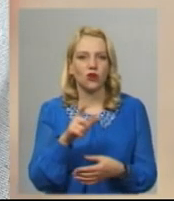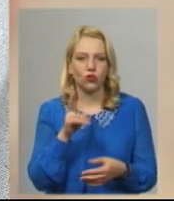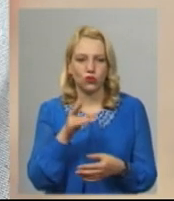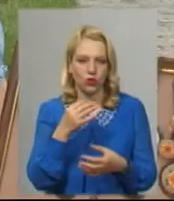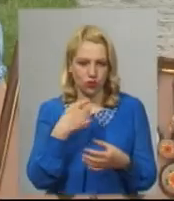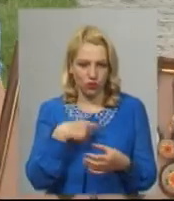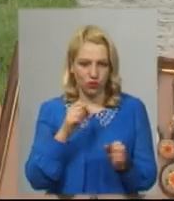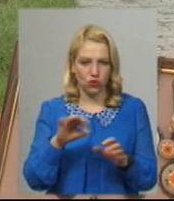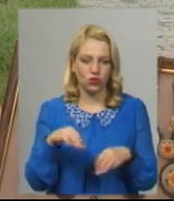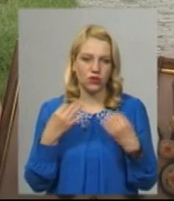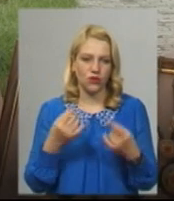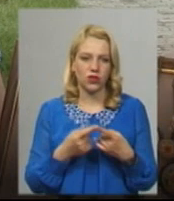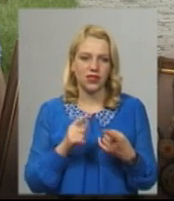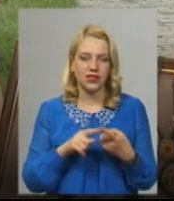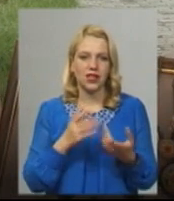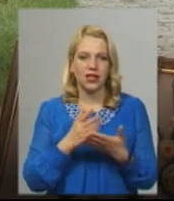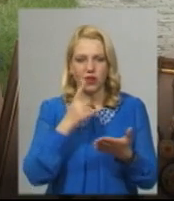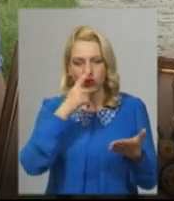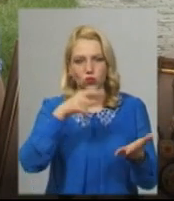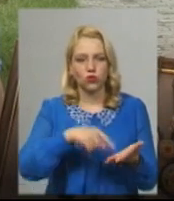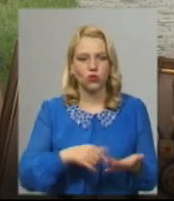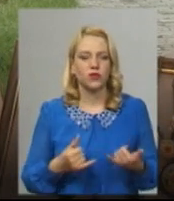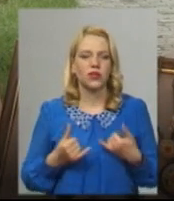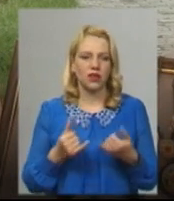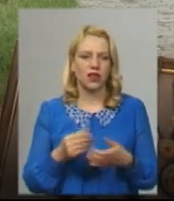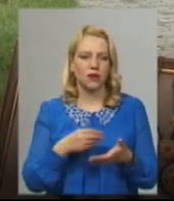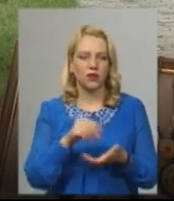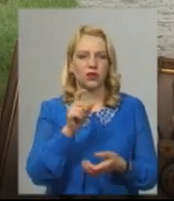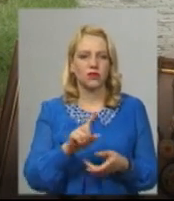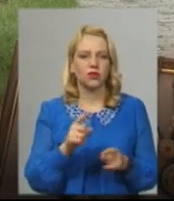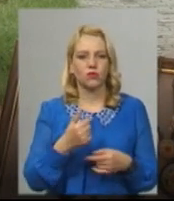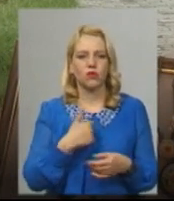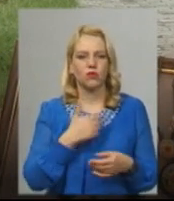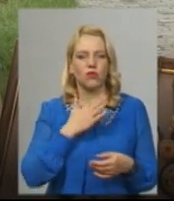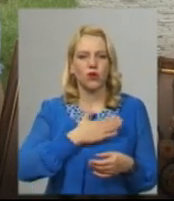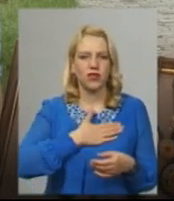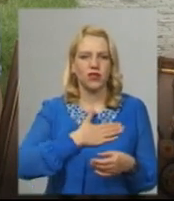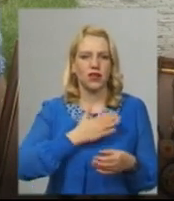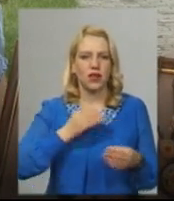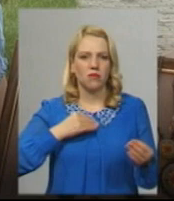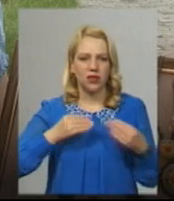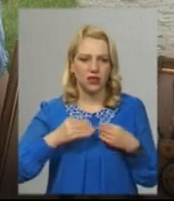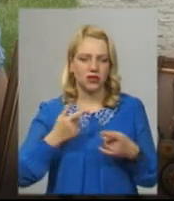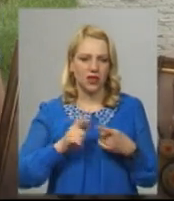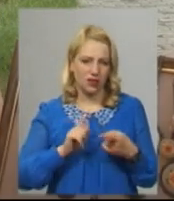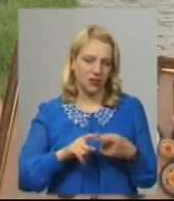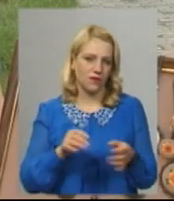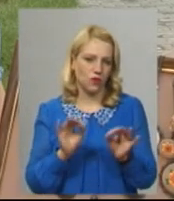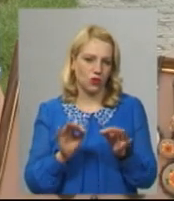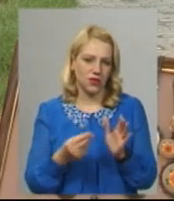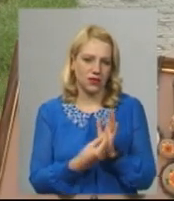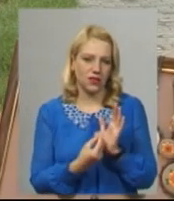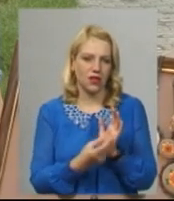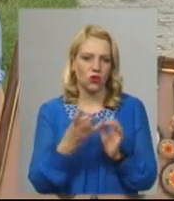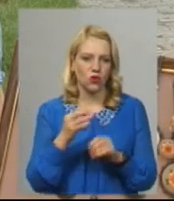дозволити собі різні прикраси Це є доступна доступність для покупця, тому мої прикраси є адекватною ціною, але